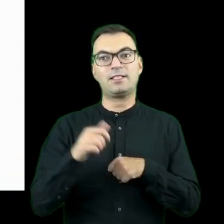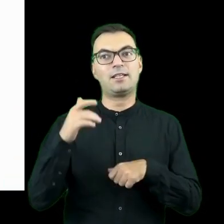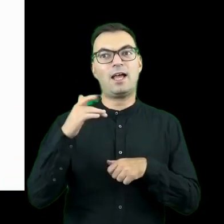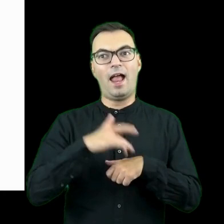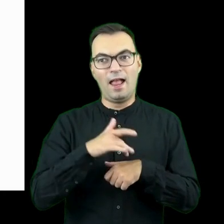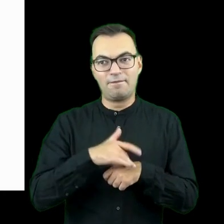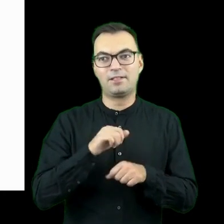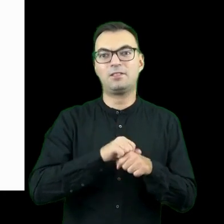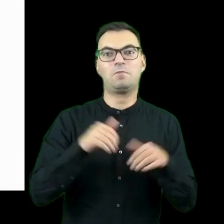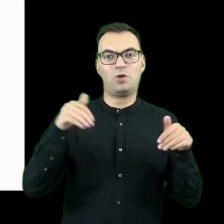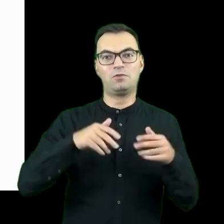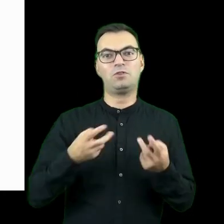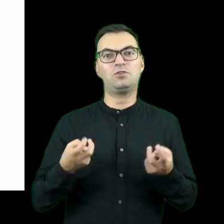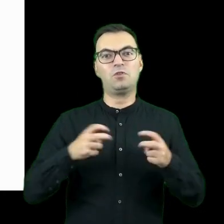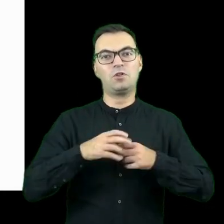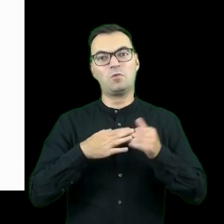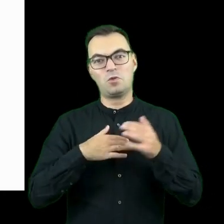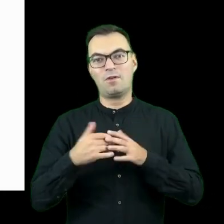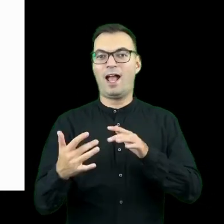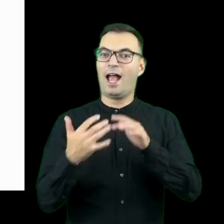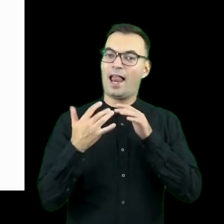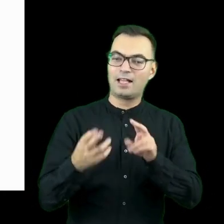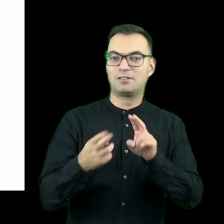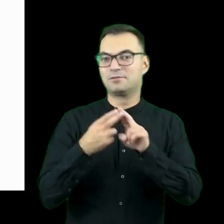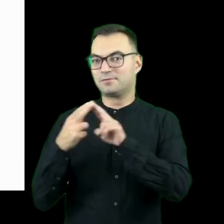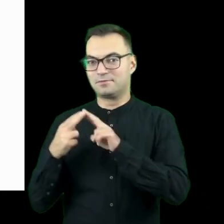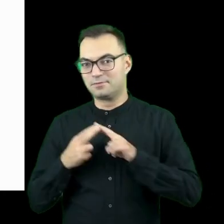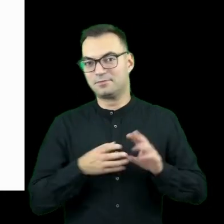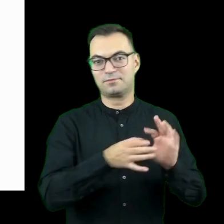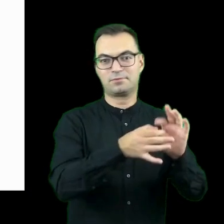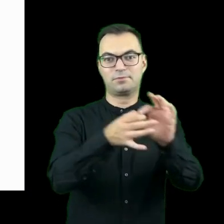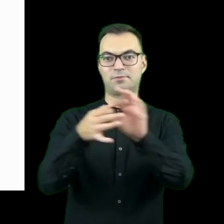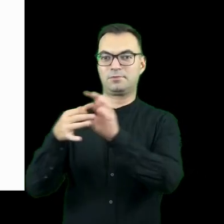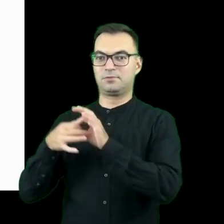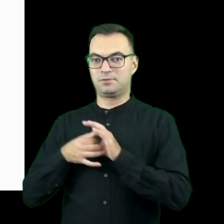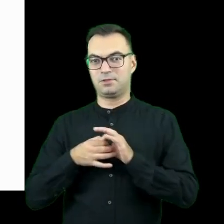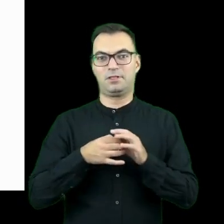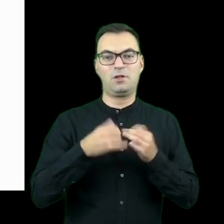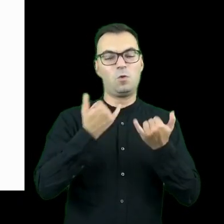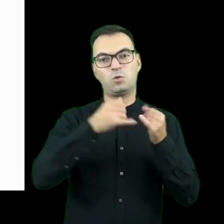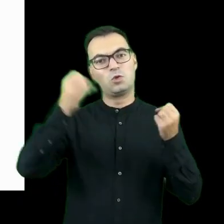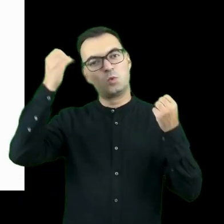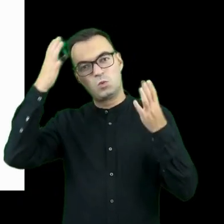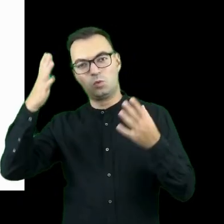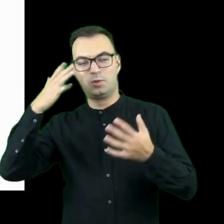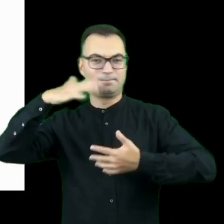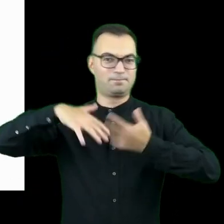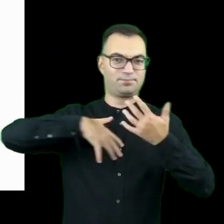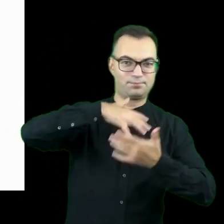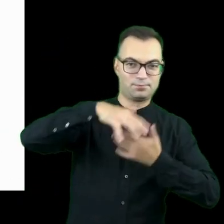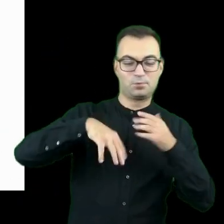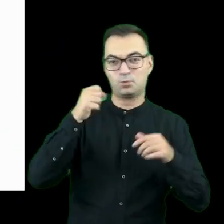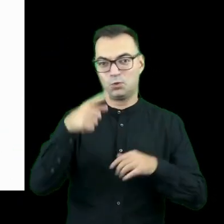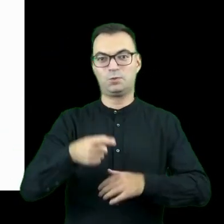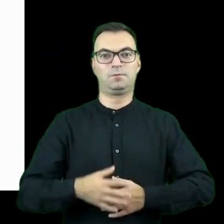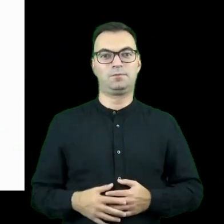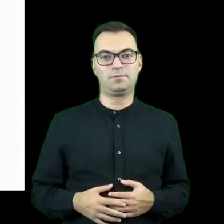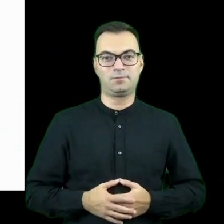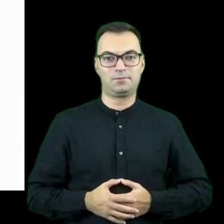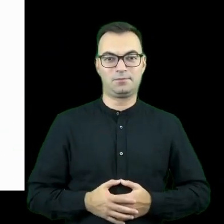tą możliwość budowania relacji pomiędzy wielokulturowymi mieszkańcami lokalnych